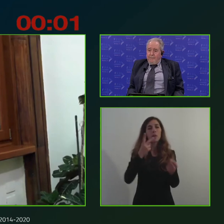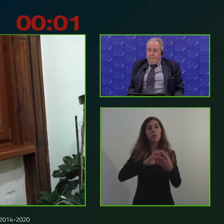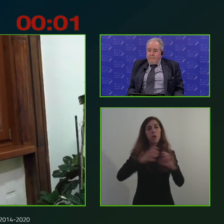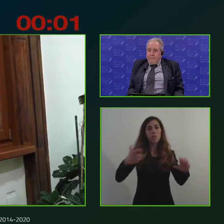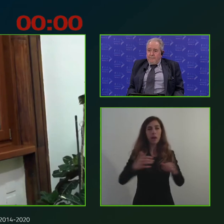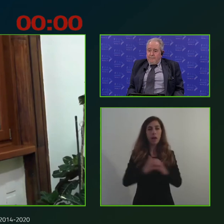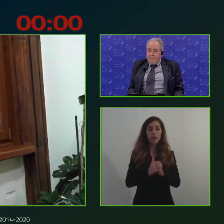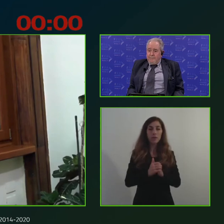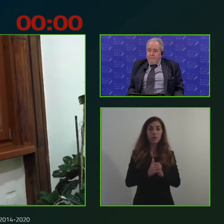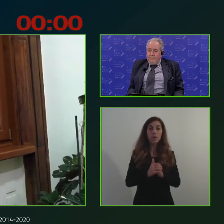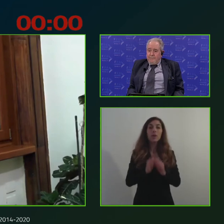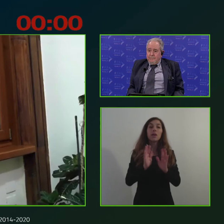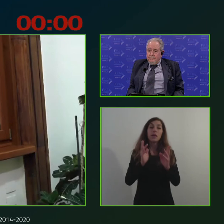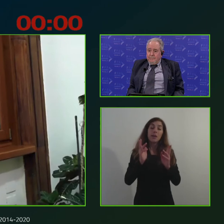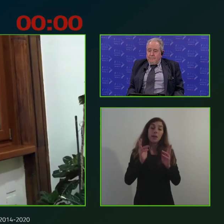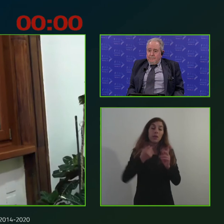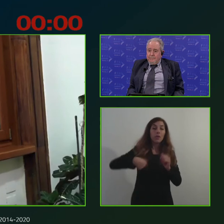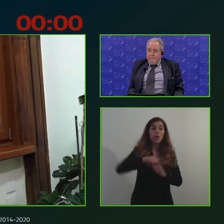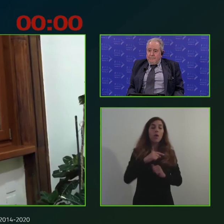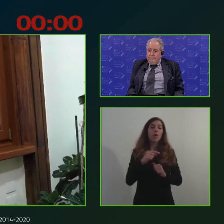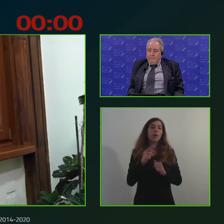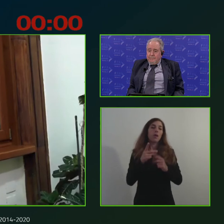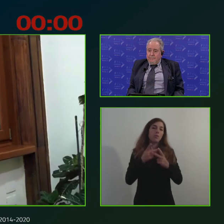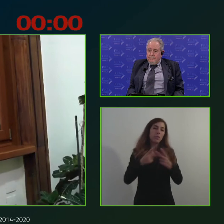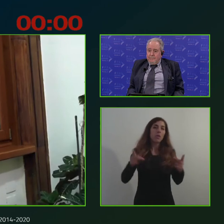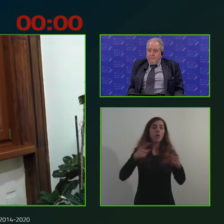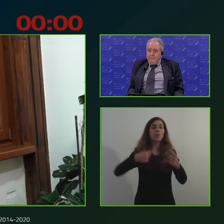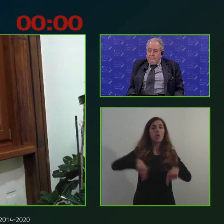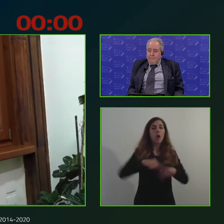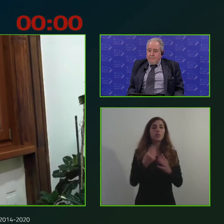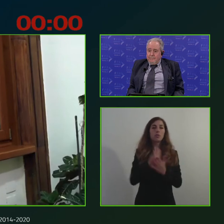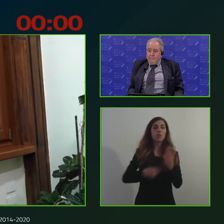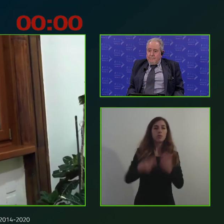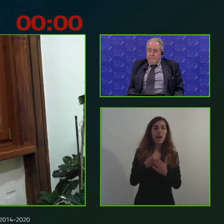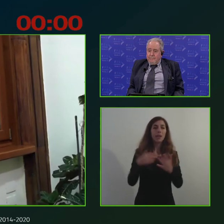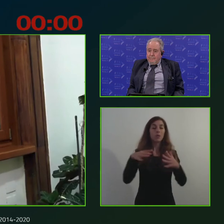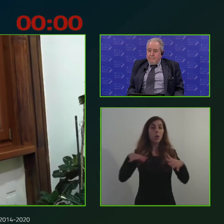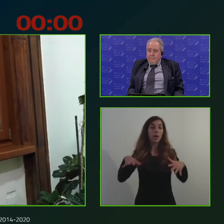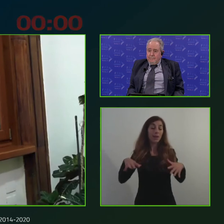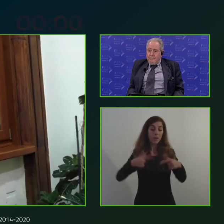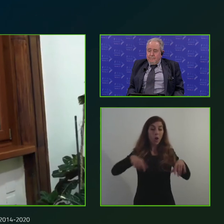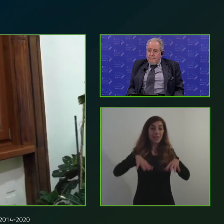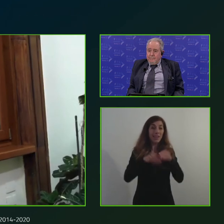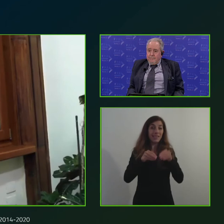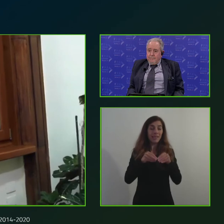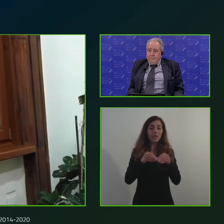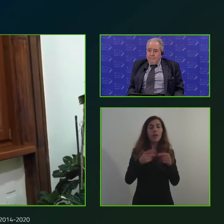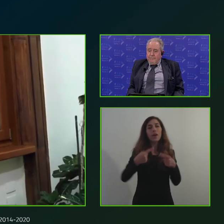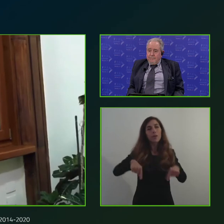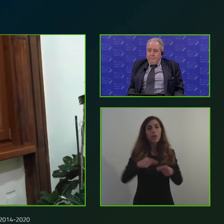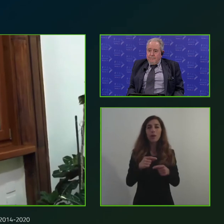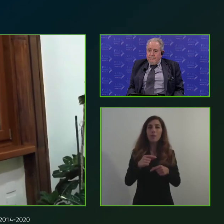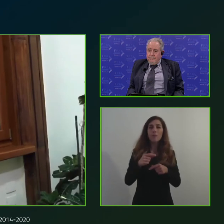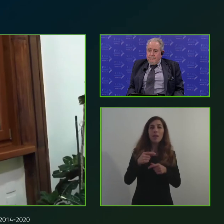stiamo cercando ovviamente con il nostro progetto con le nostre iniziative di sensibilizzare il più possibile di supportare anche le